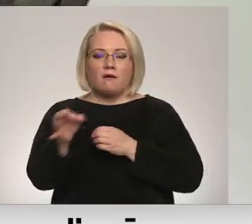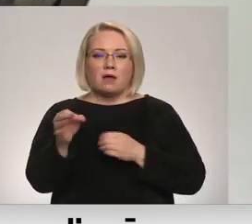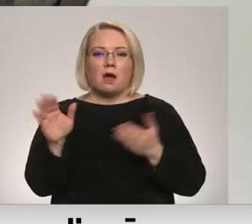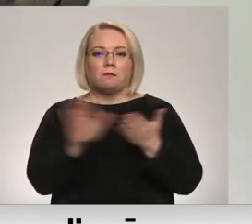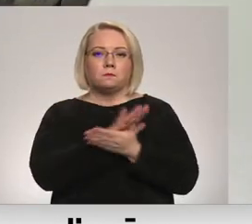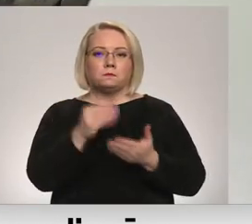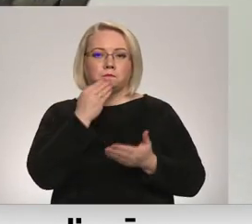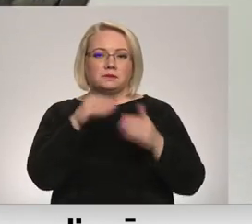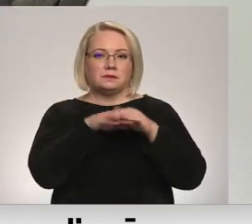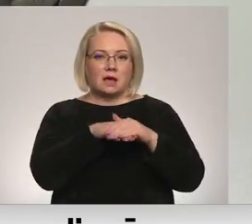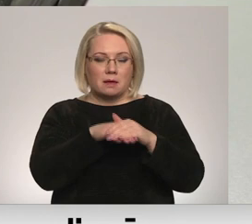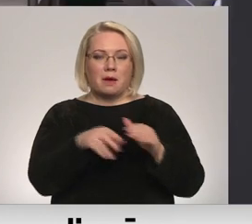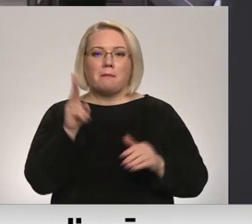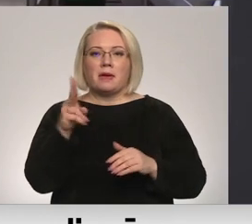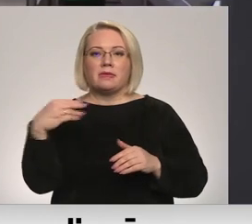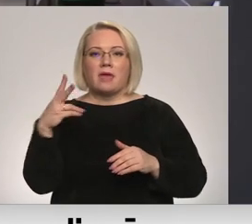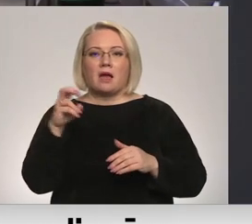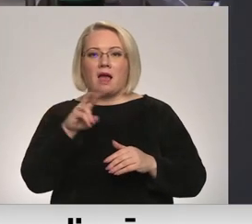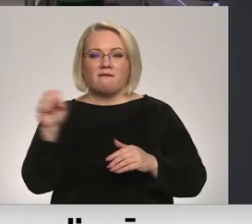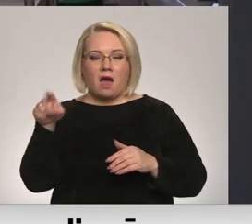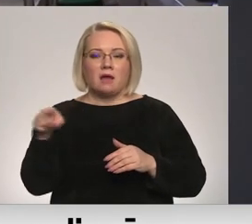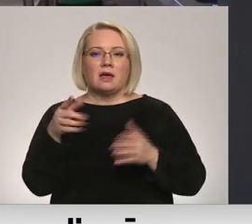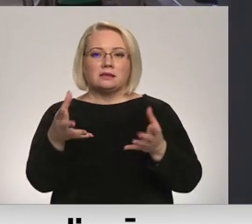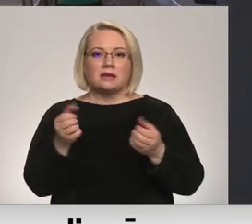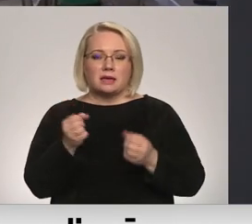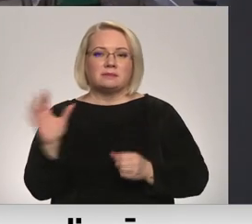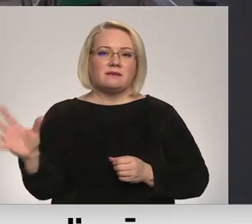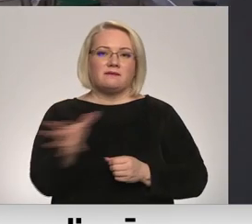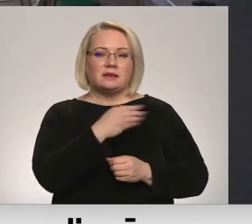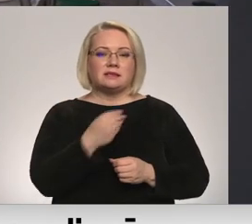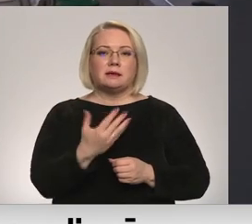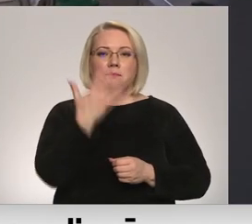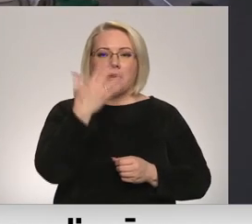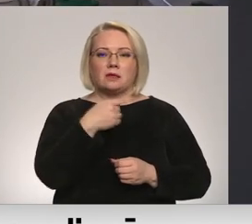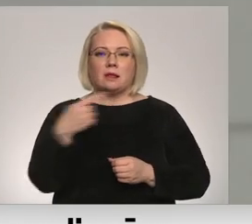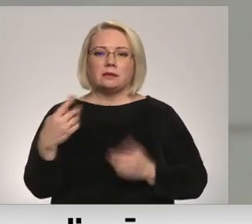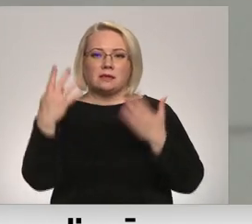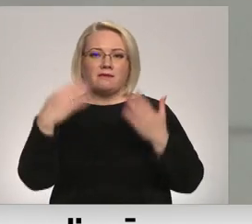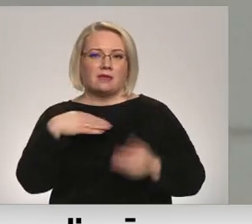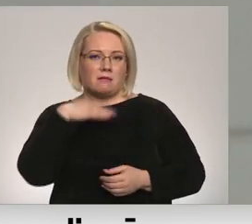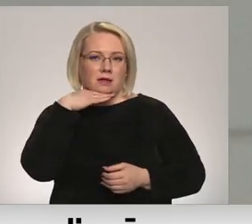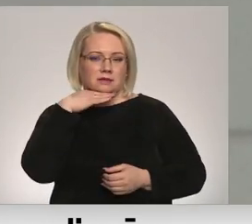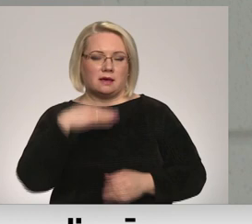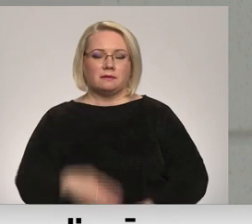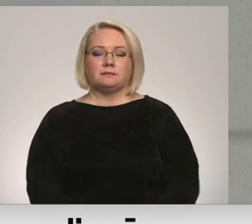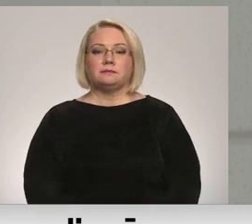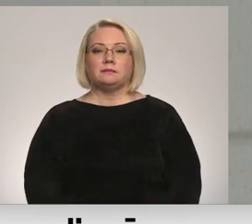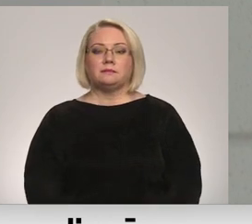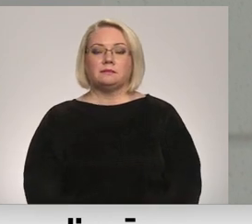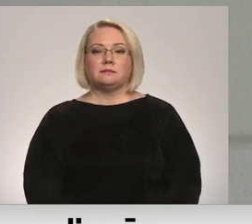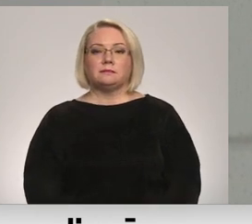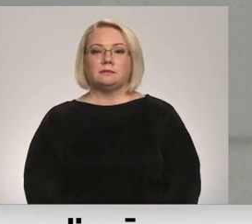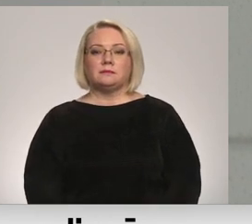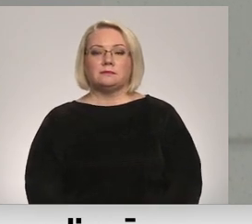saglabāts, bet jaunajā ķekavas novedā tas turp māk saņemšot visi piekto devīto klāšu skolēni. Sandra Leitāna, Andras